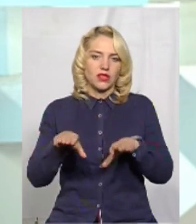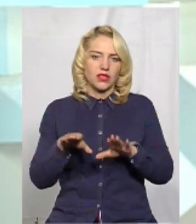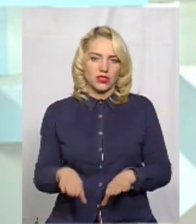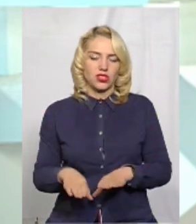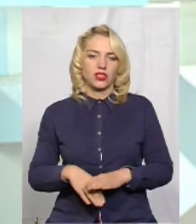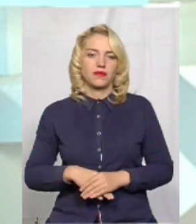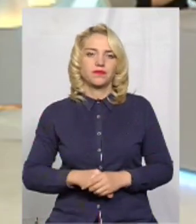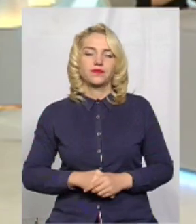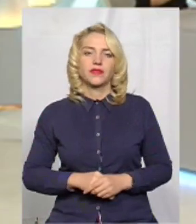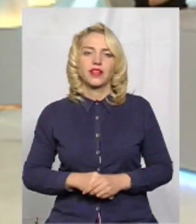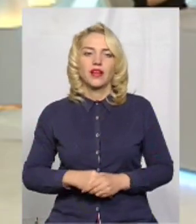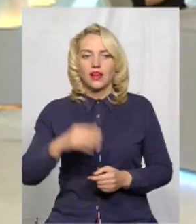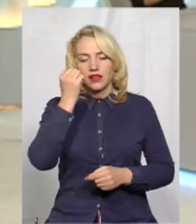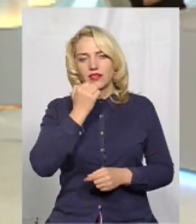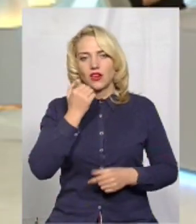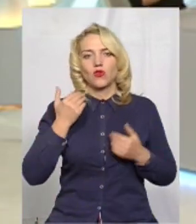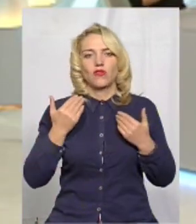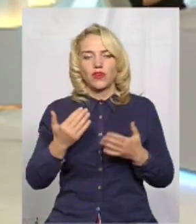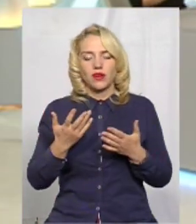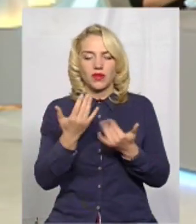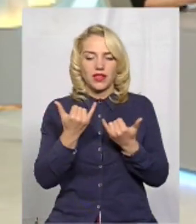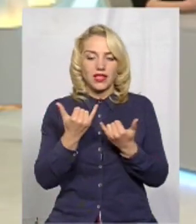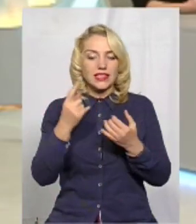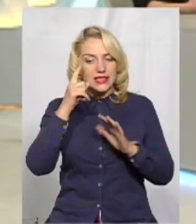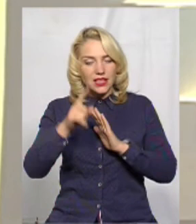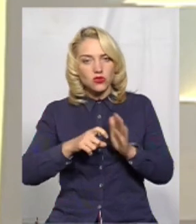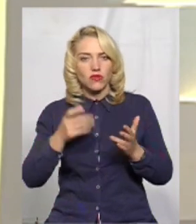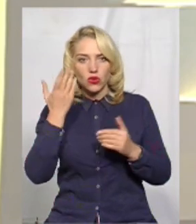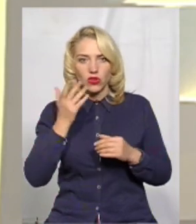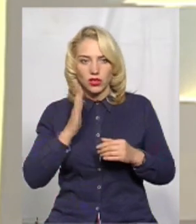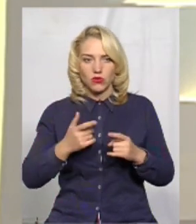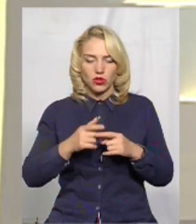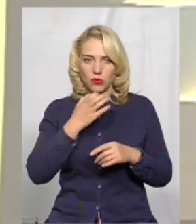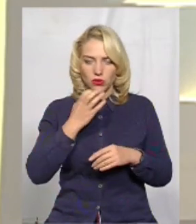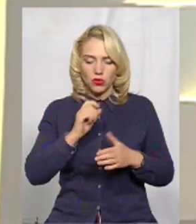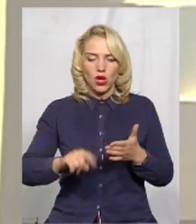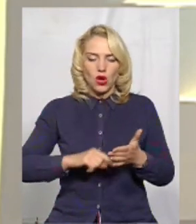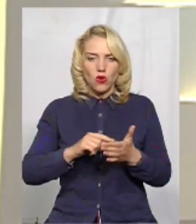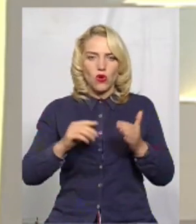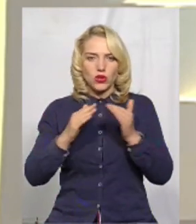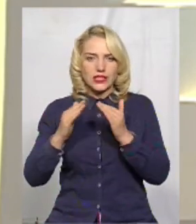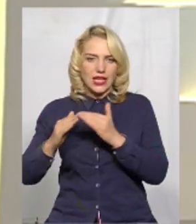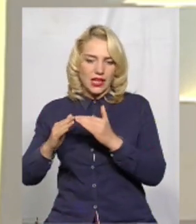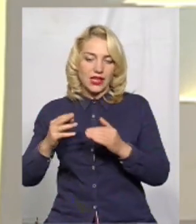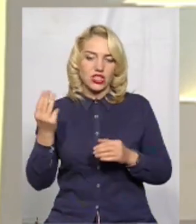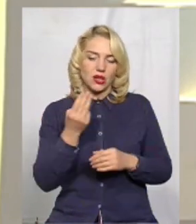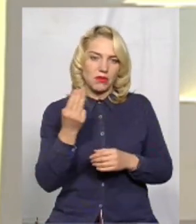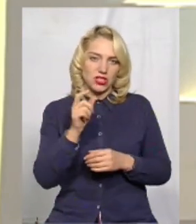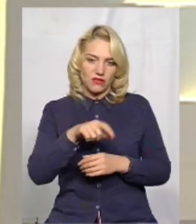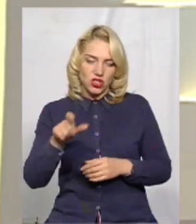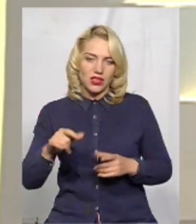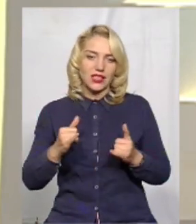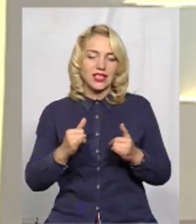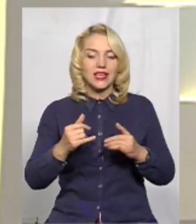опалювального сезону. Дякую вам, пане Михайле. Нині ми з'ясовували, коли може потеплішати у оселях шепетівчан. І спілкувалися із